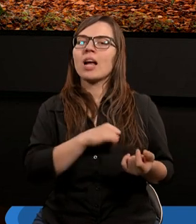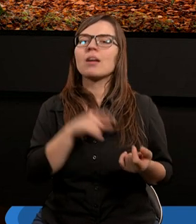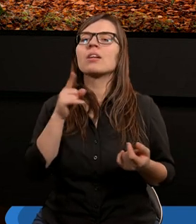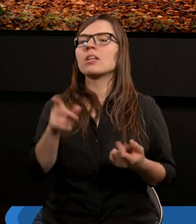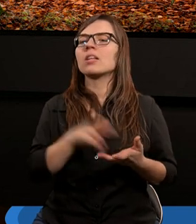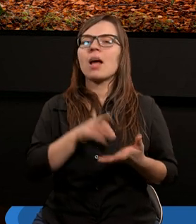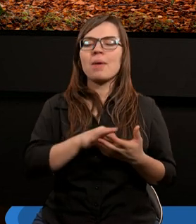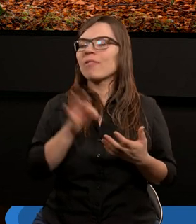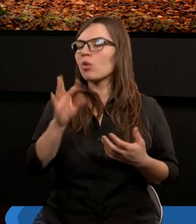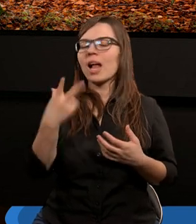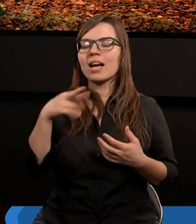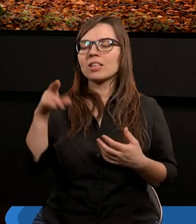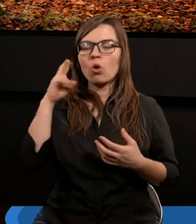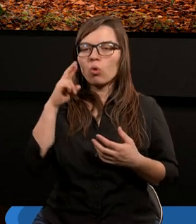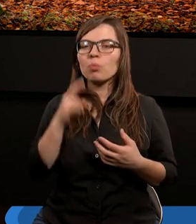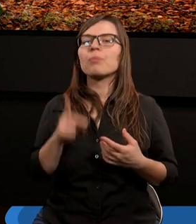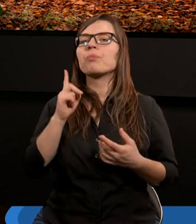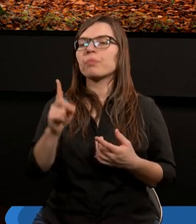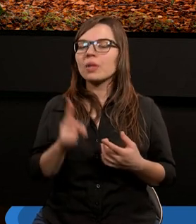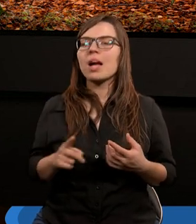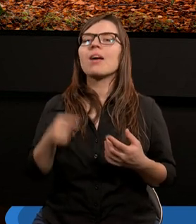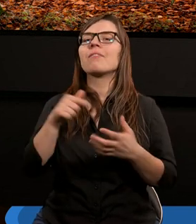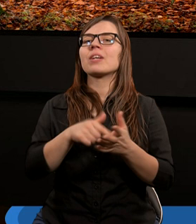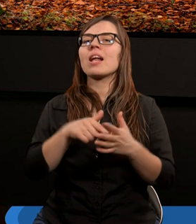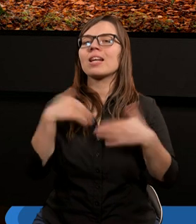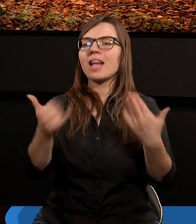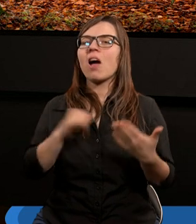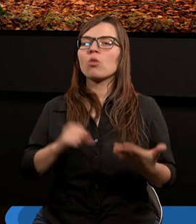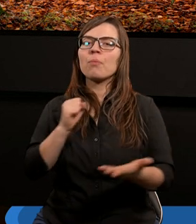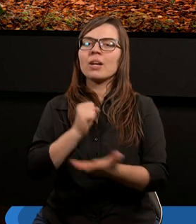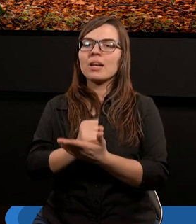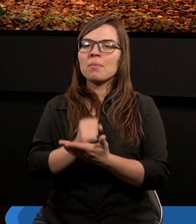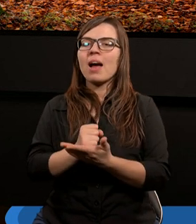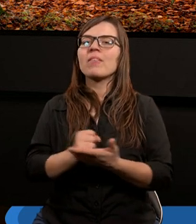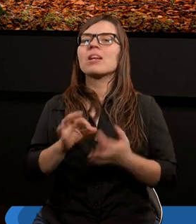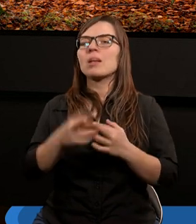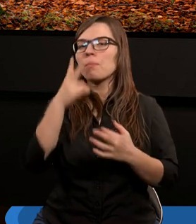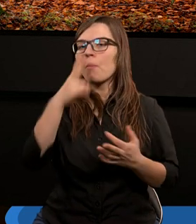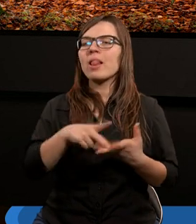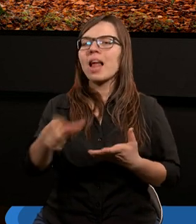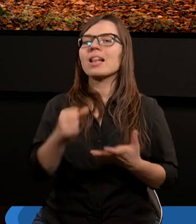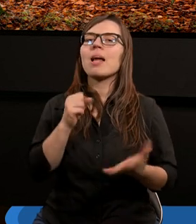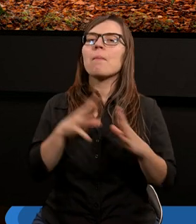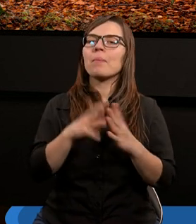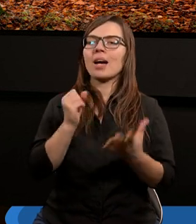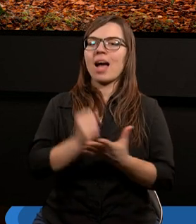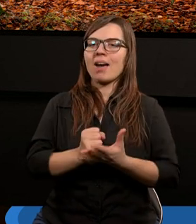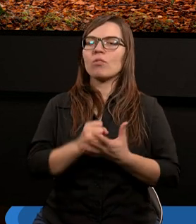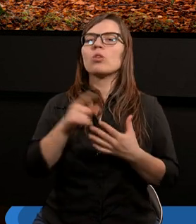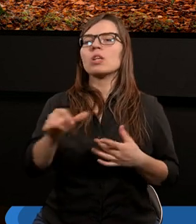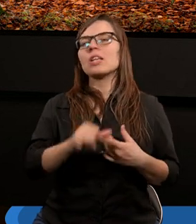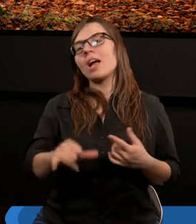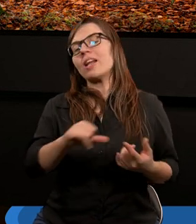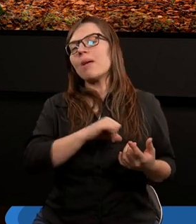On na pewno tak nie rozumiał. I wtedy sobie zdał sprawę, kiedy popatrzył na to prawo, to ja